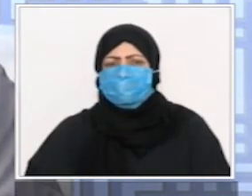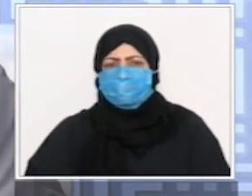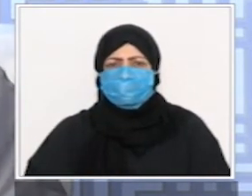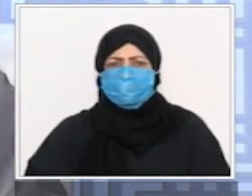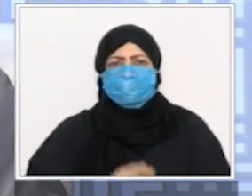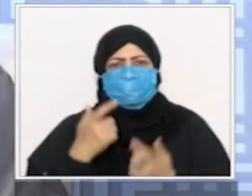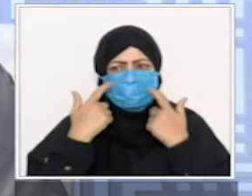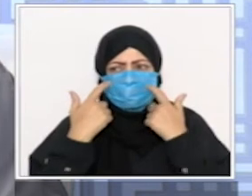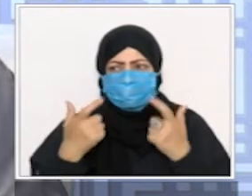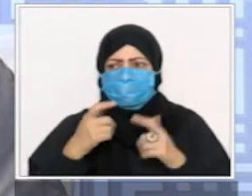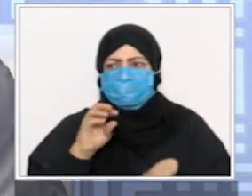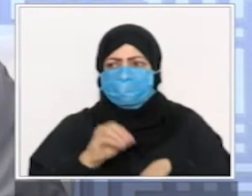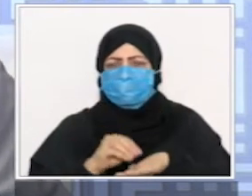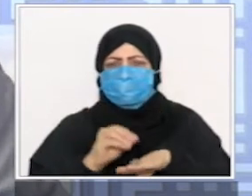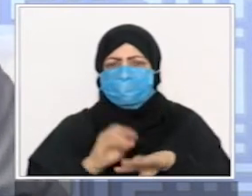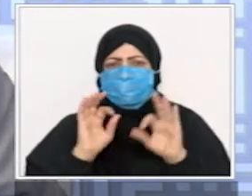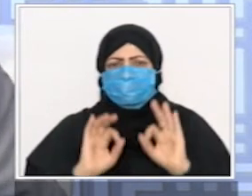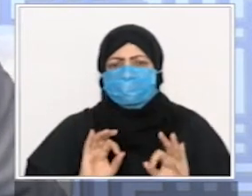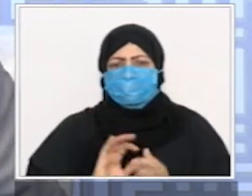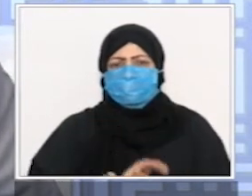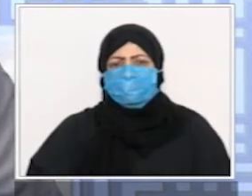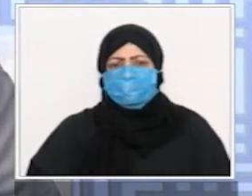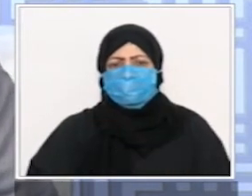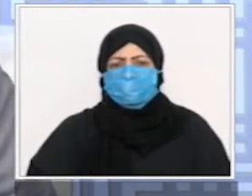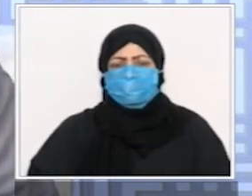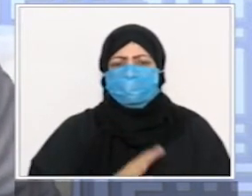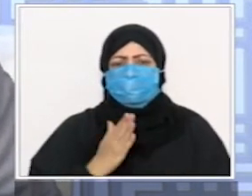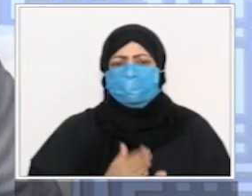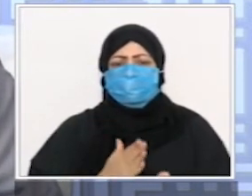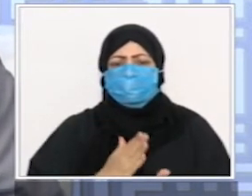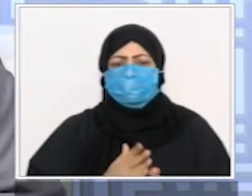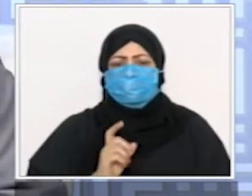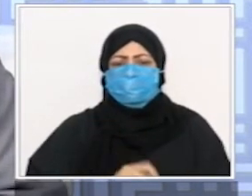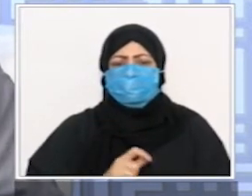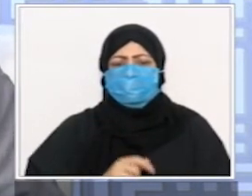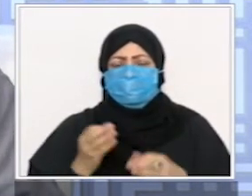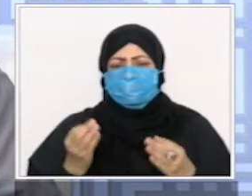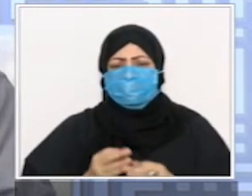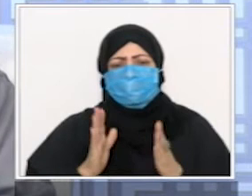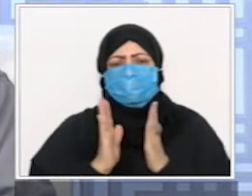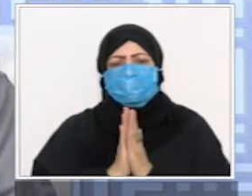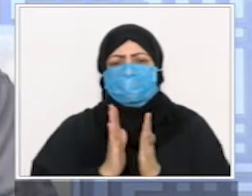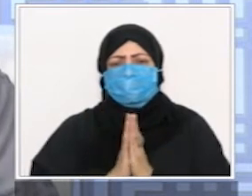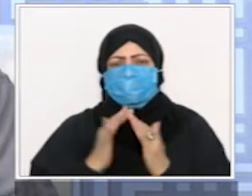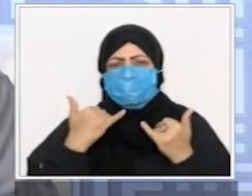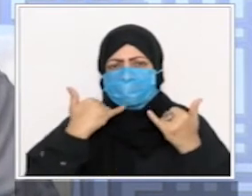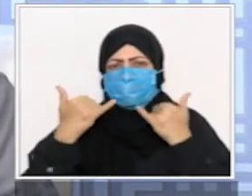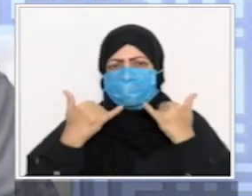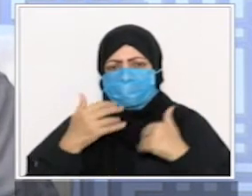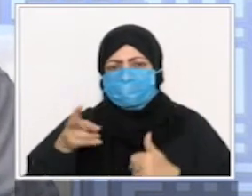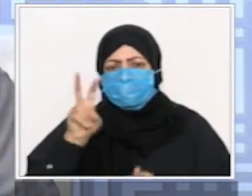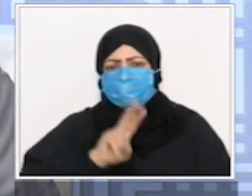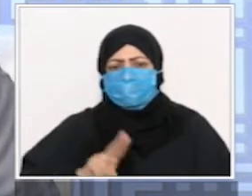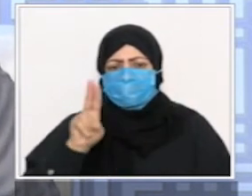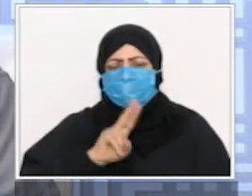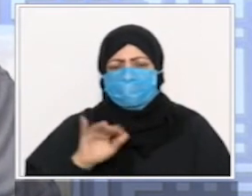جزء من الوقت البرنامج اعذرني الإخوان الذين ينتظرون الأسئلة لكن حرصا على عبادة الناس ينبغي عليهم أن